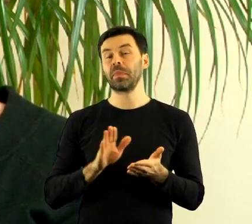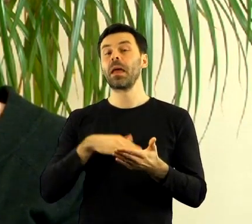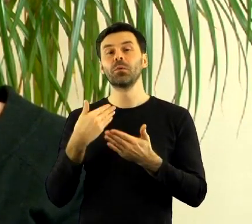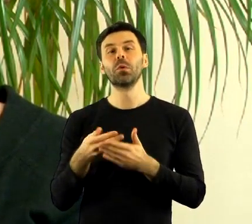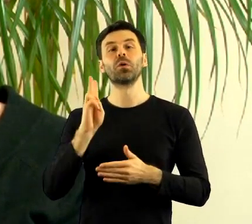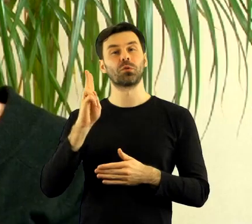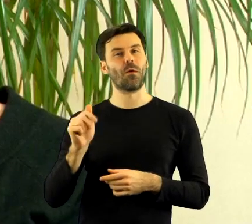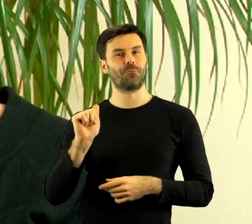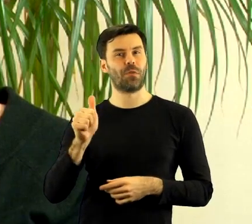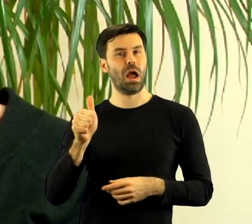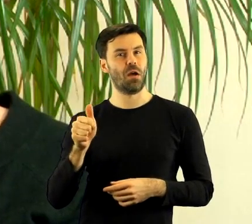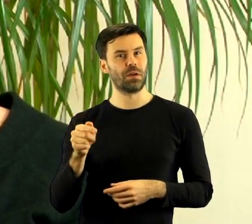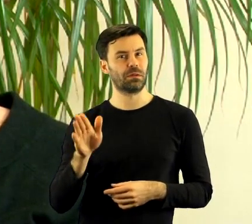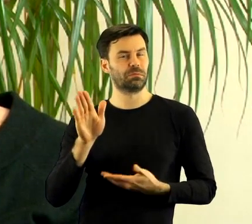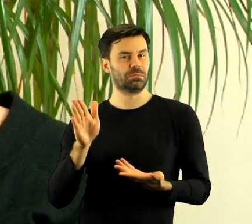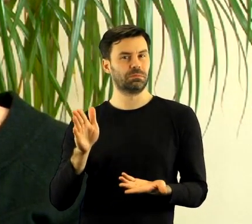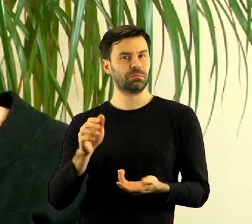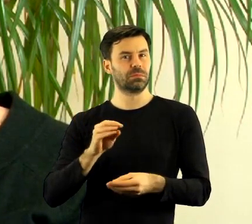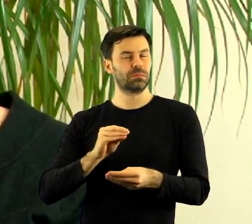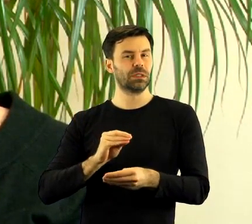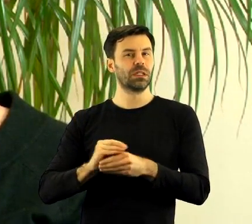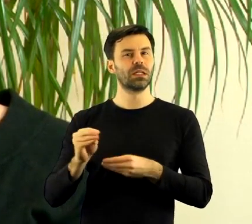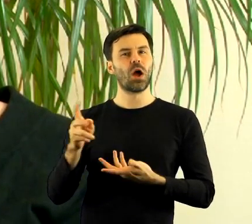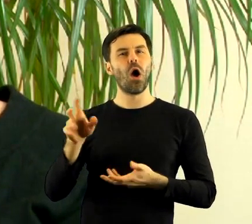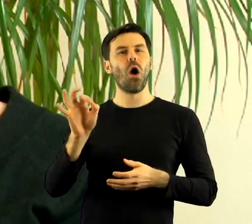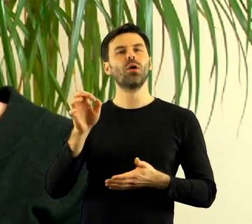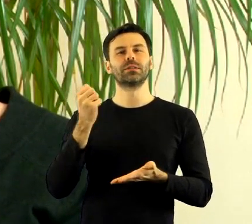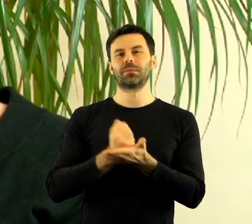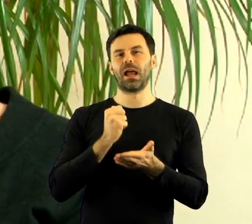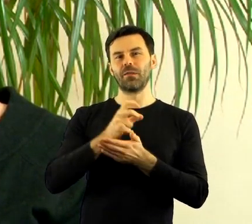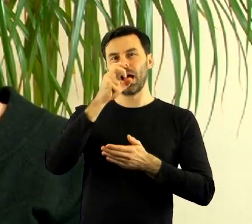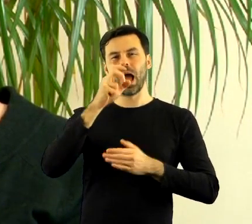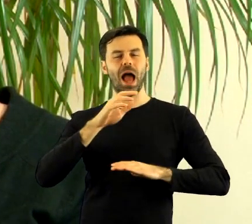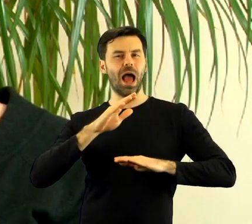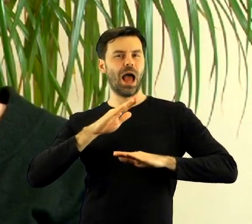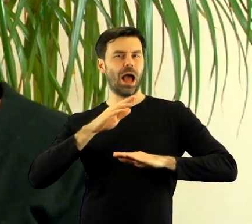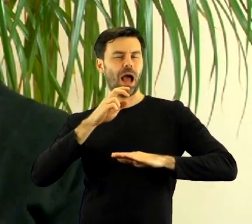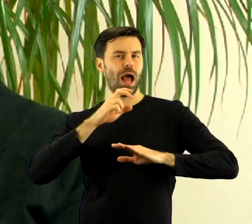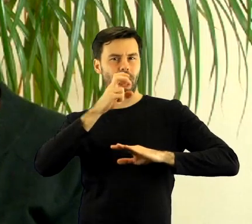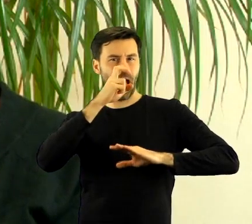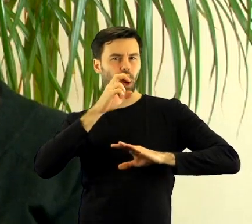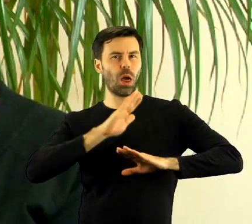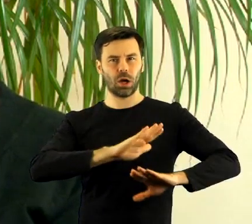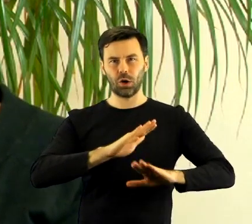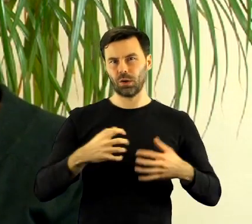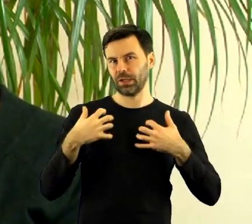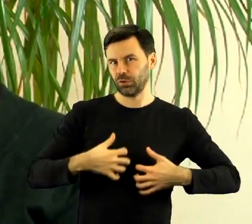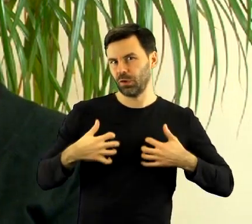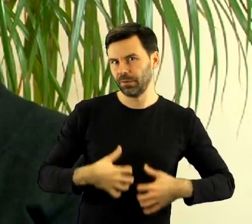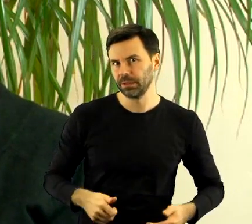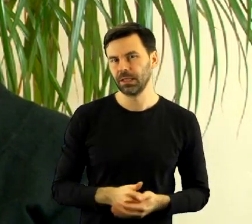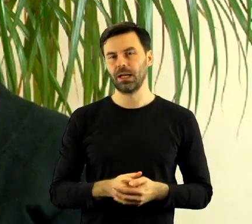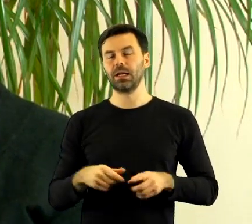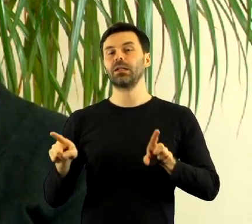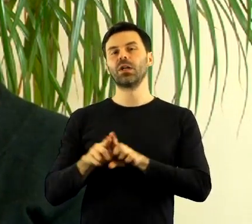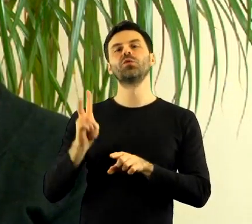Mieliśmy i mamy do tej pory możliwość korzystania z wielu usług. Osoby, które związane z ochroną środowiska,